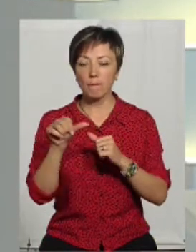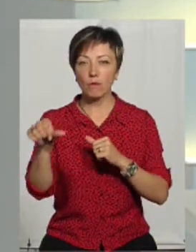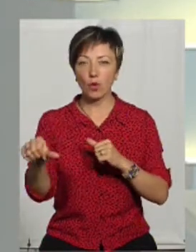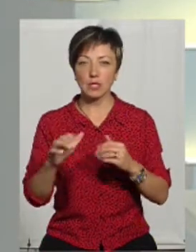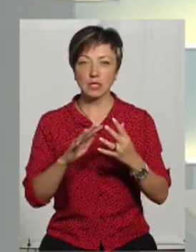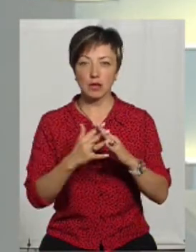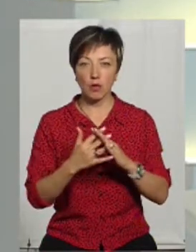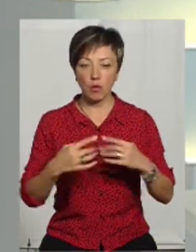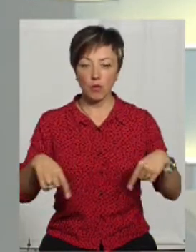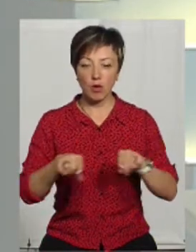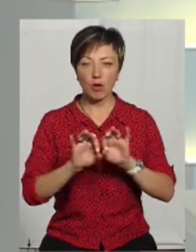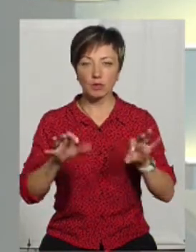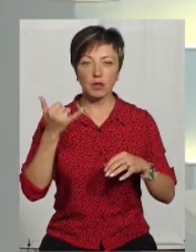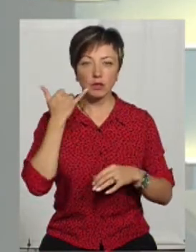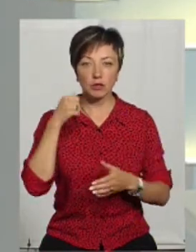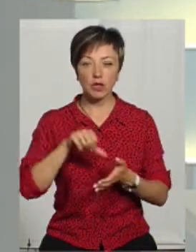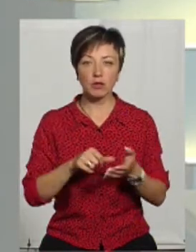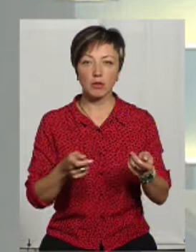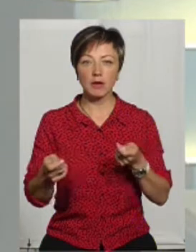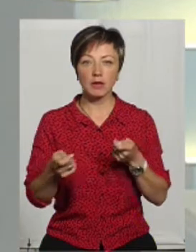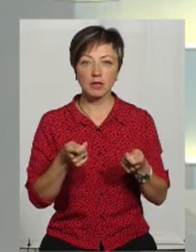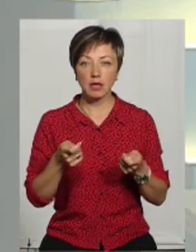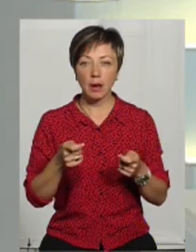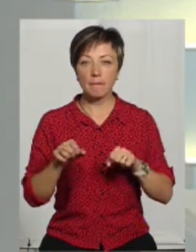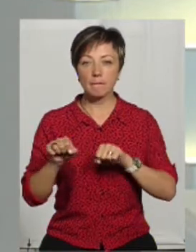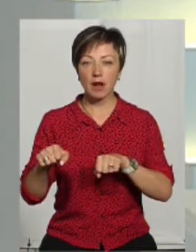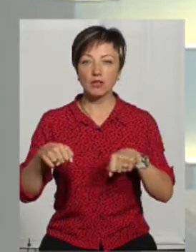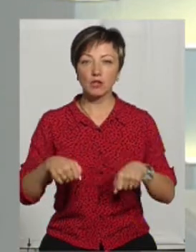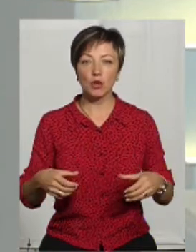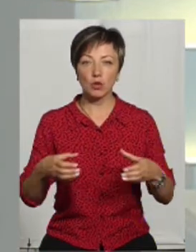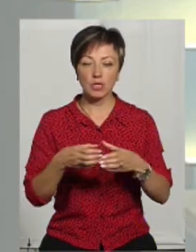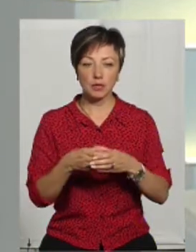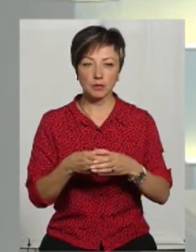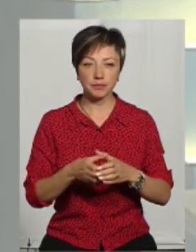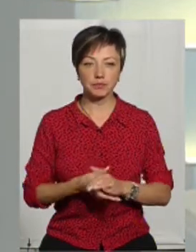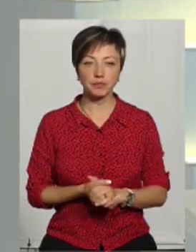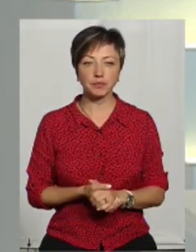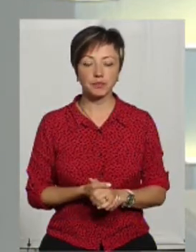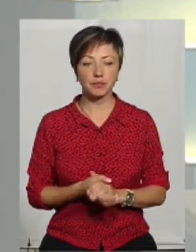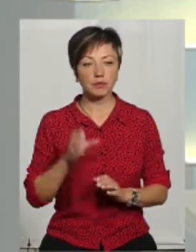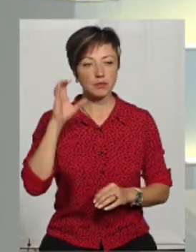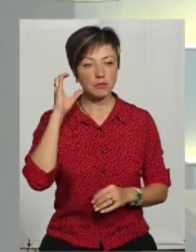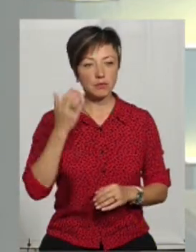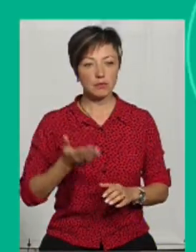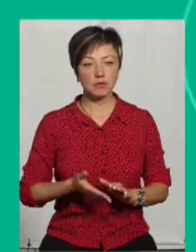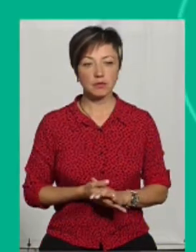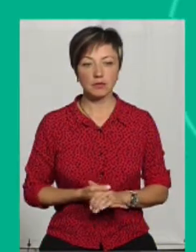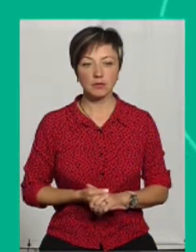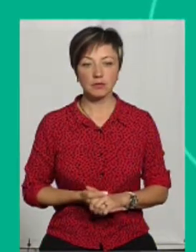населеним пунктом, розповів телефоном член правління Хмельницької правозахисної колегії Йосип Осечкий. Послухаємо його.